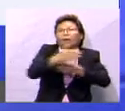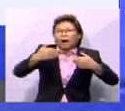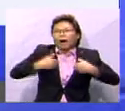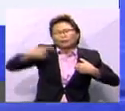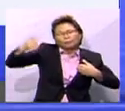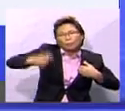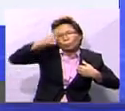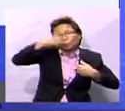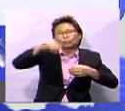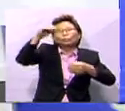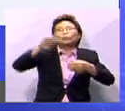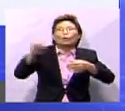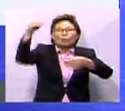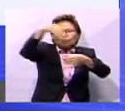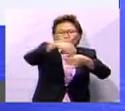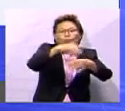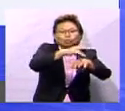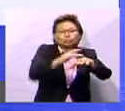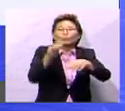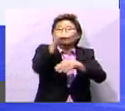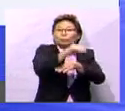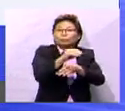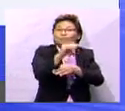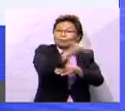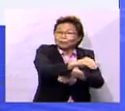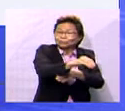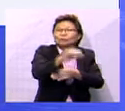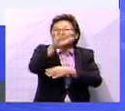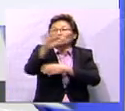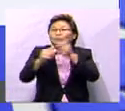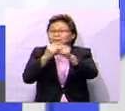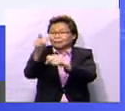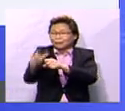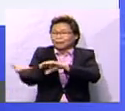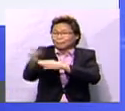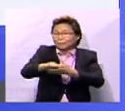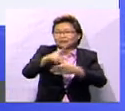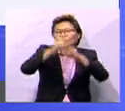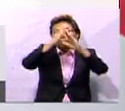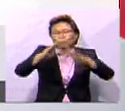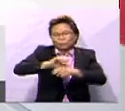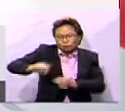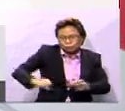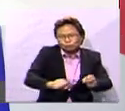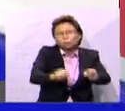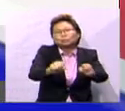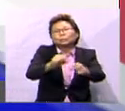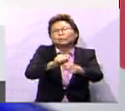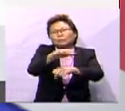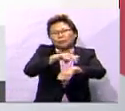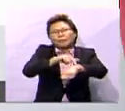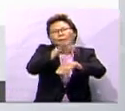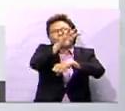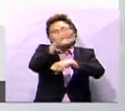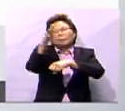keperluan untuk mengisi kekosongan itu. Dato' Muhammad Syohaimi, 55 tahun, meninggal dunia di rumahnya di Sungai Isap Damai kira-kira